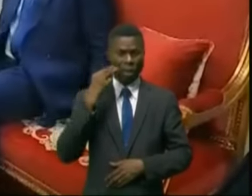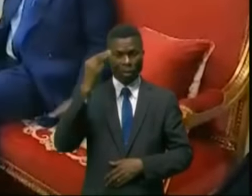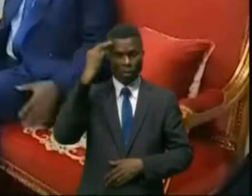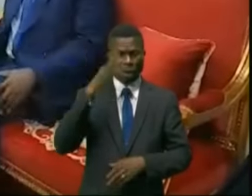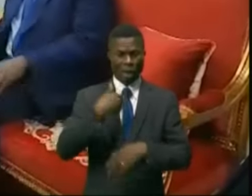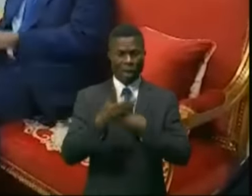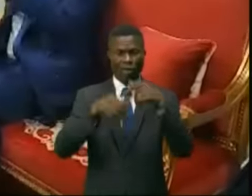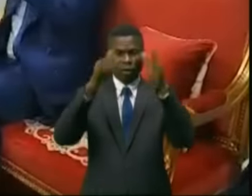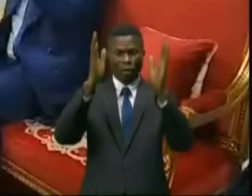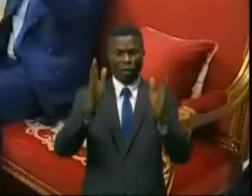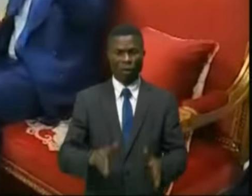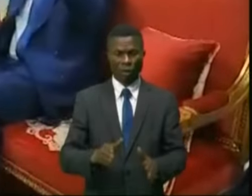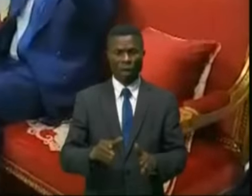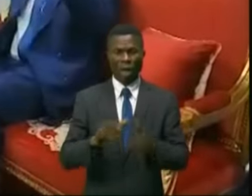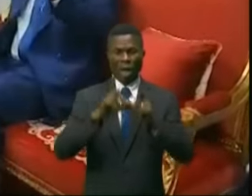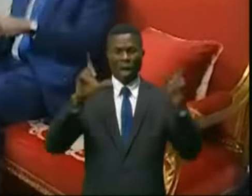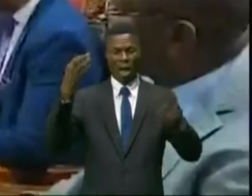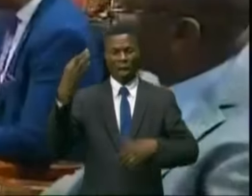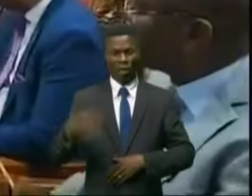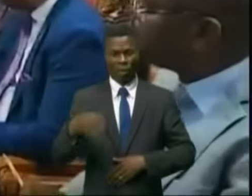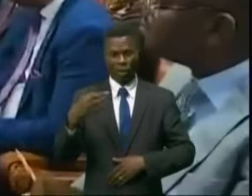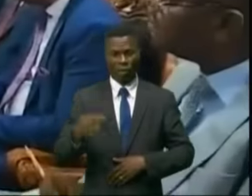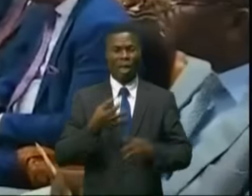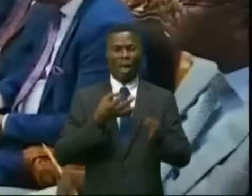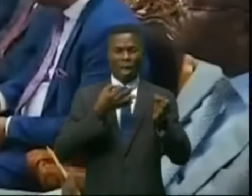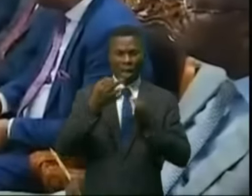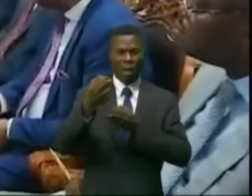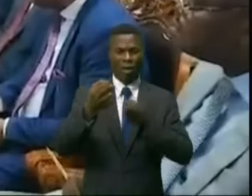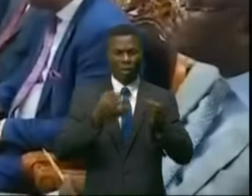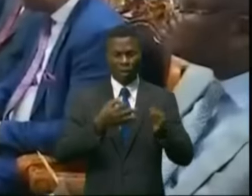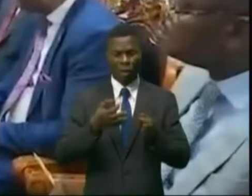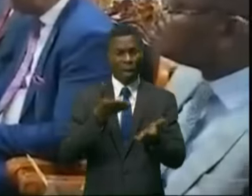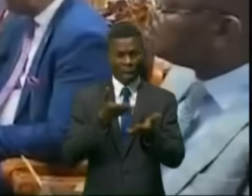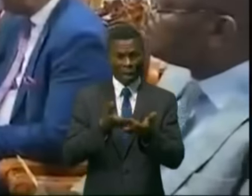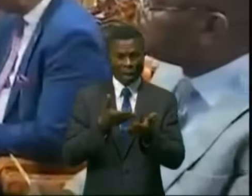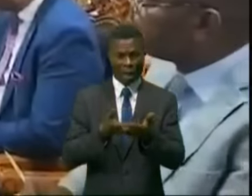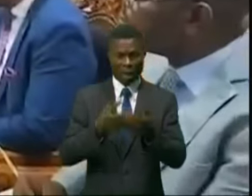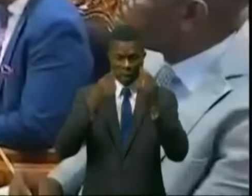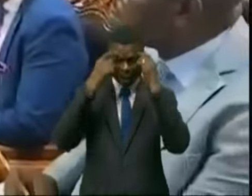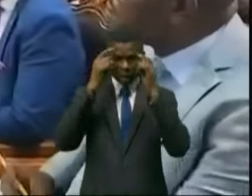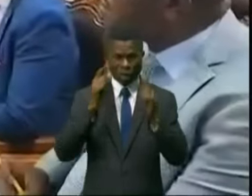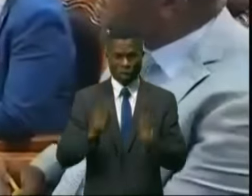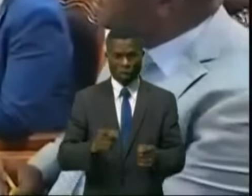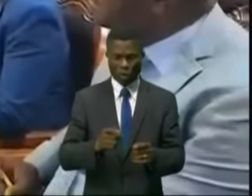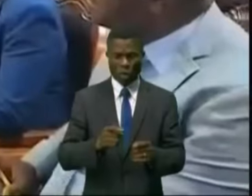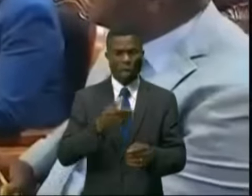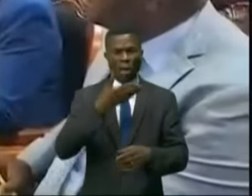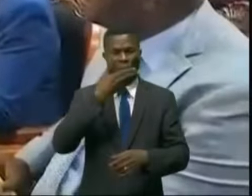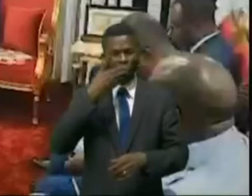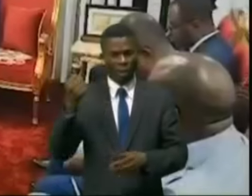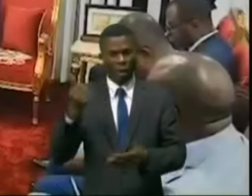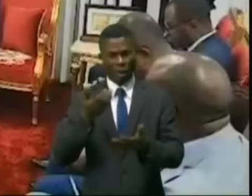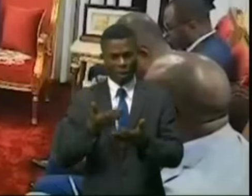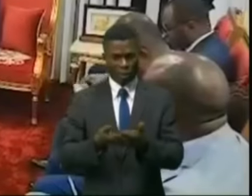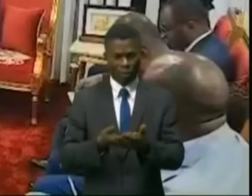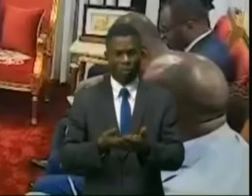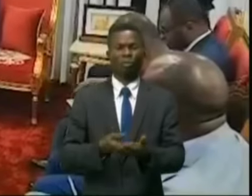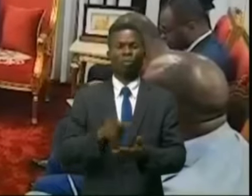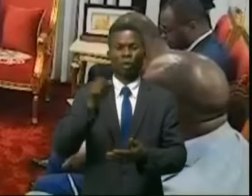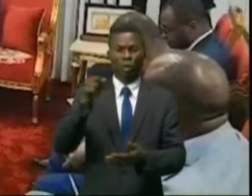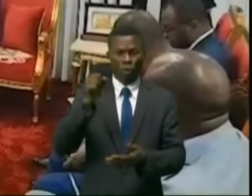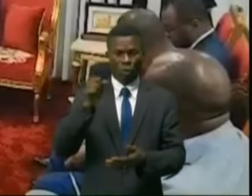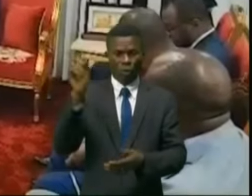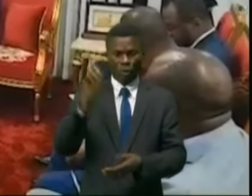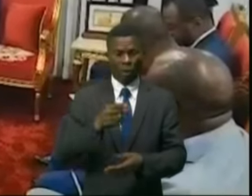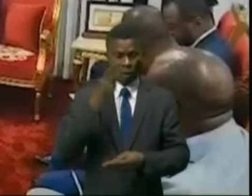ministre des Affaires étrangères et francophonie, a signifié qu'il s'agissait d'une mesure conjoncturelle. Volcaire turc est